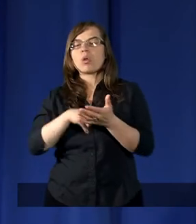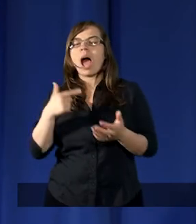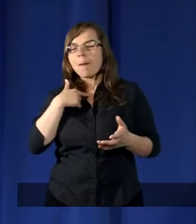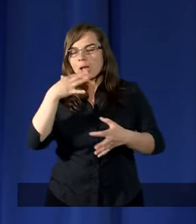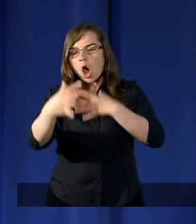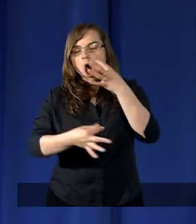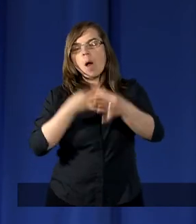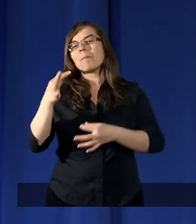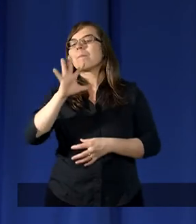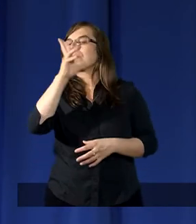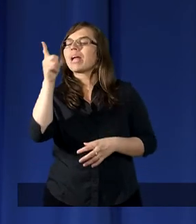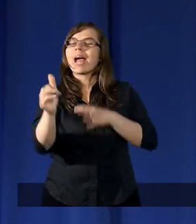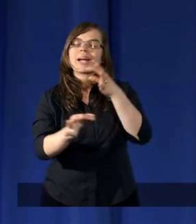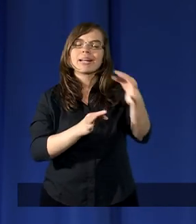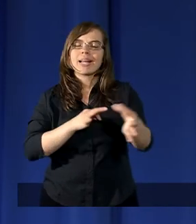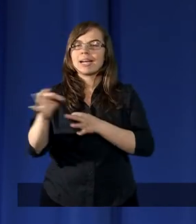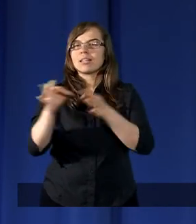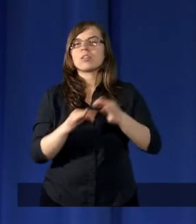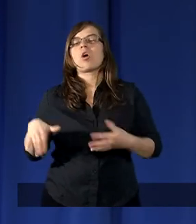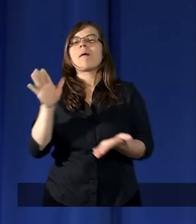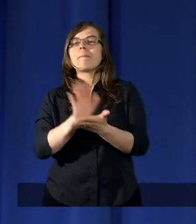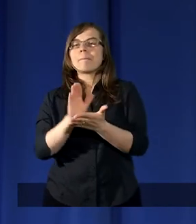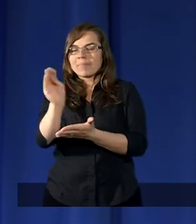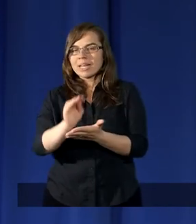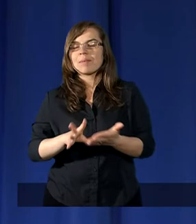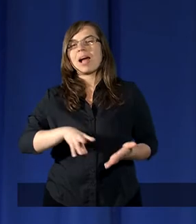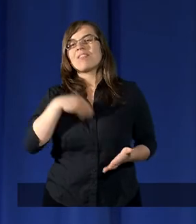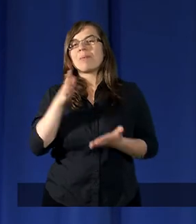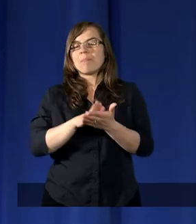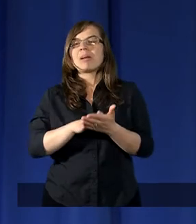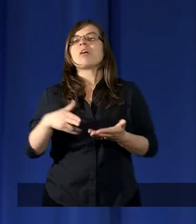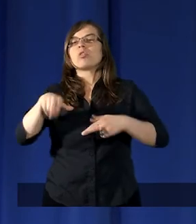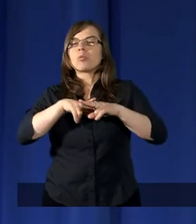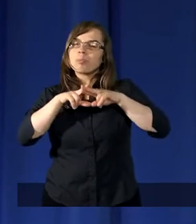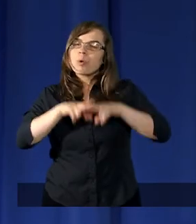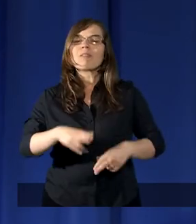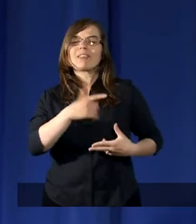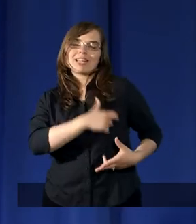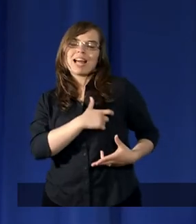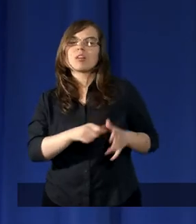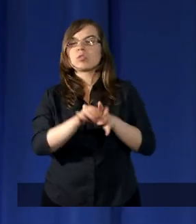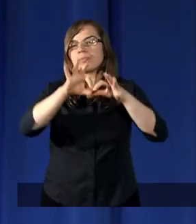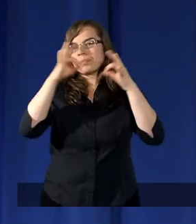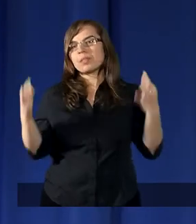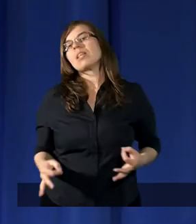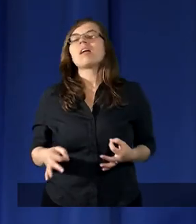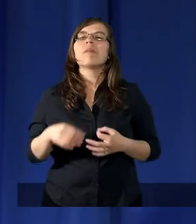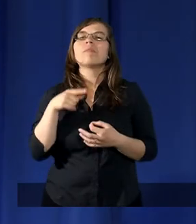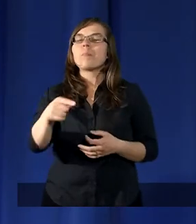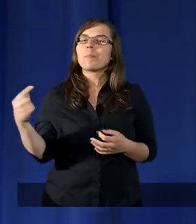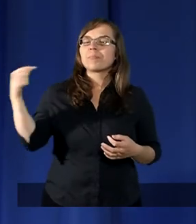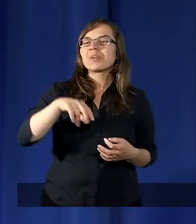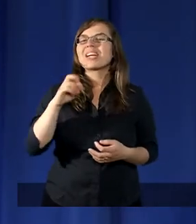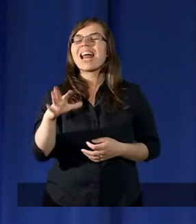opowiadała piękne historie biblijne, które pozostały w sercu. Ale przyszedł taki